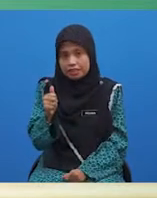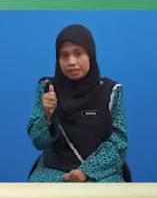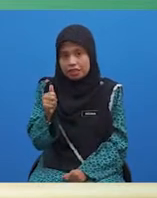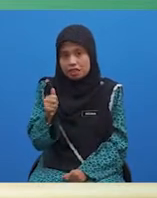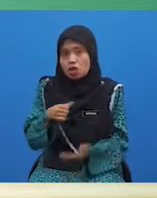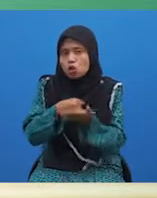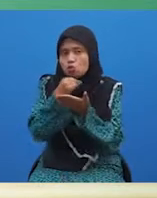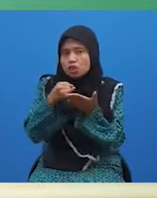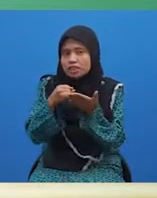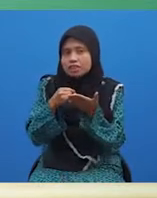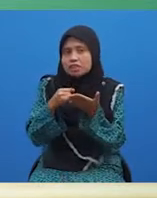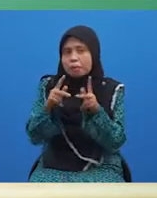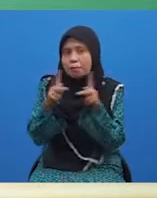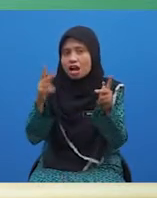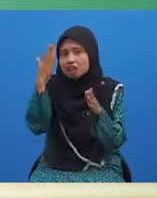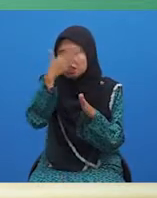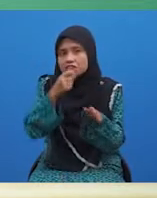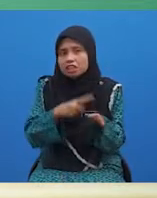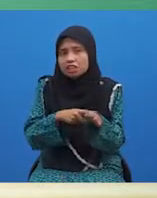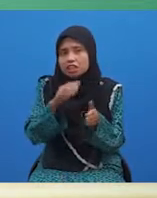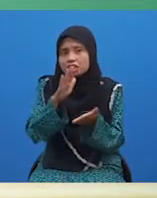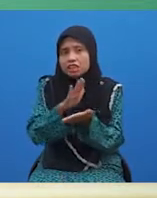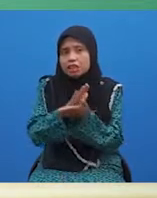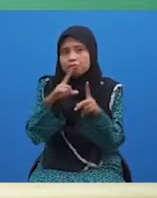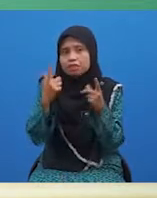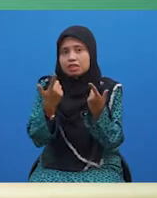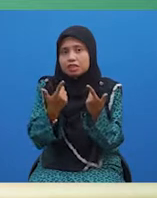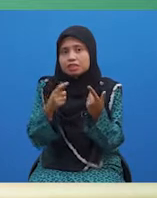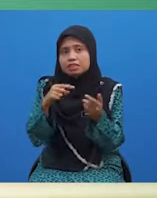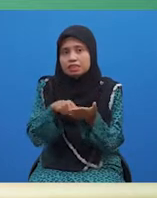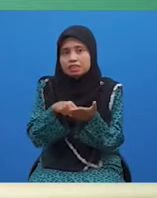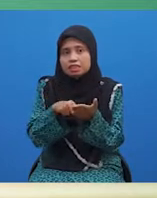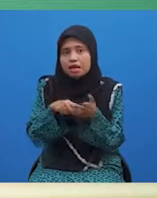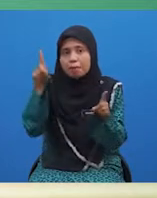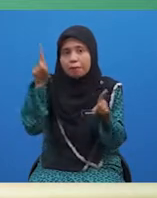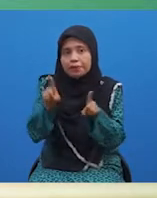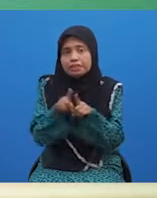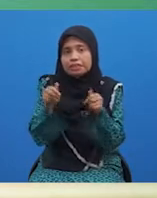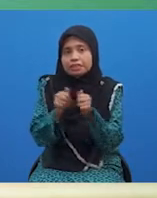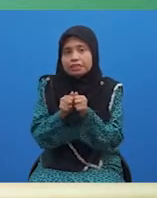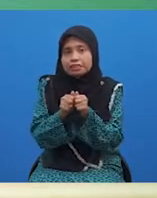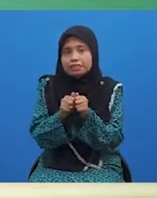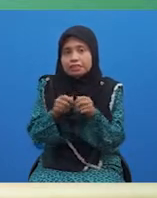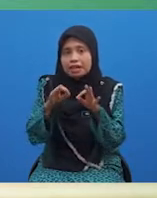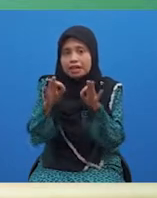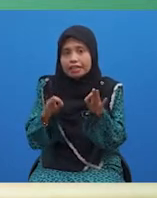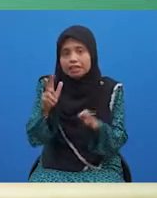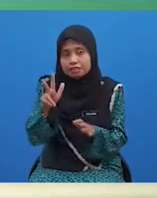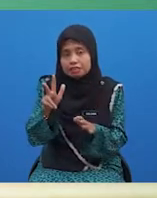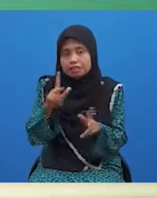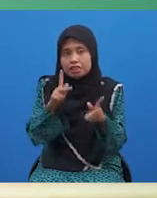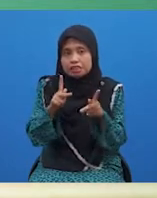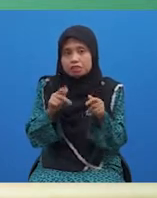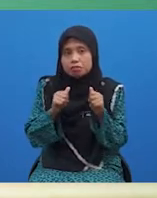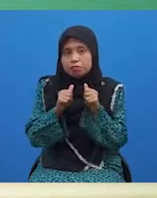Lukisannya paling cantik di sekolah ini dipadankan dengan ayat tiga iaitu kata penguat